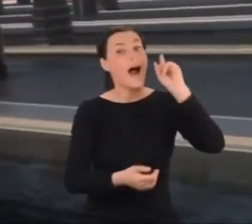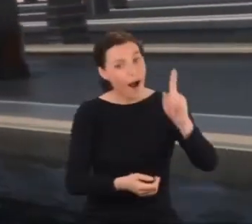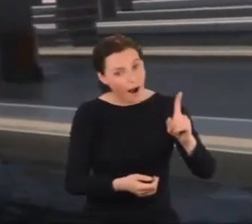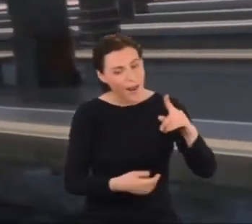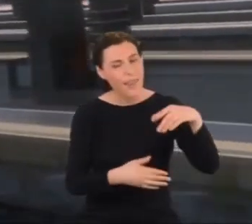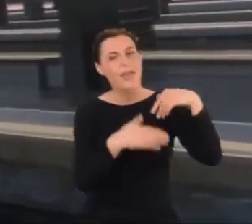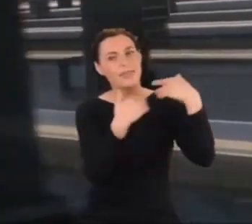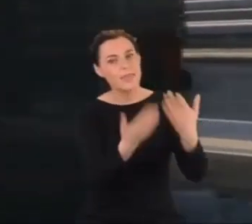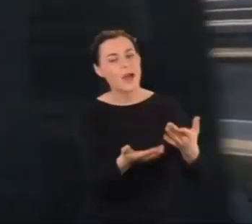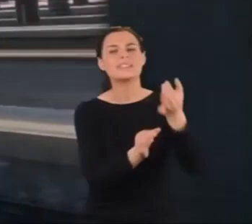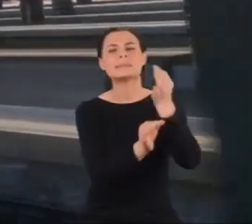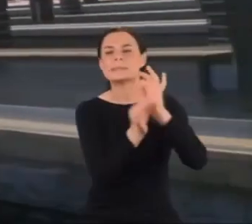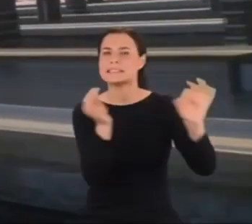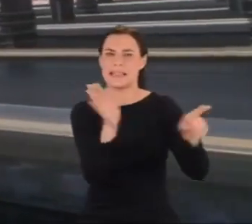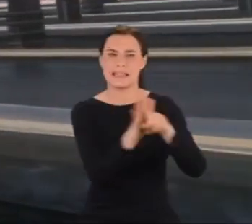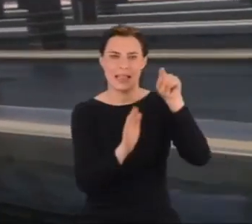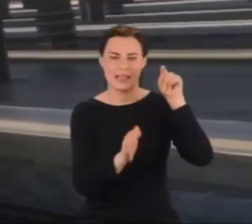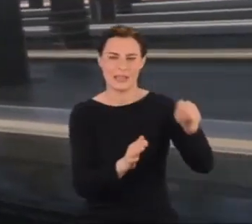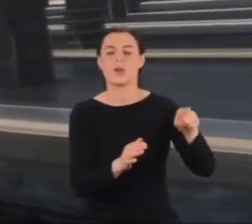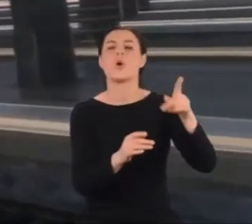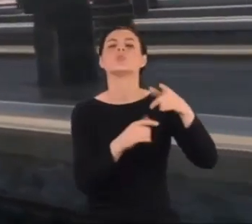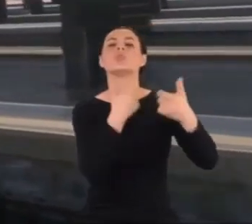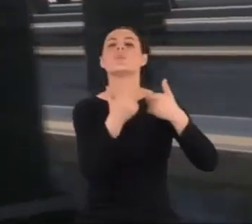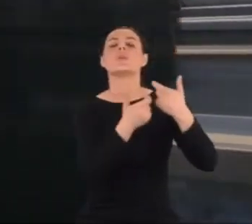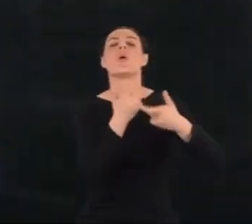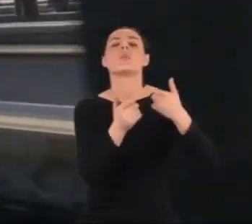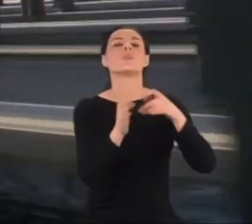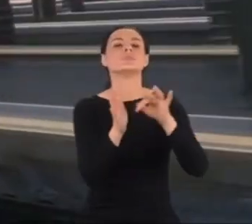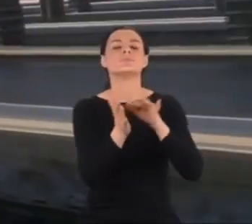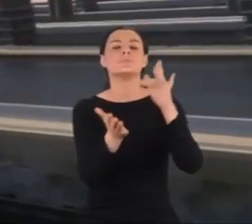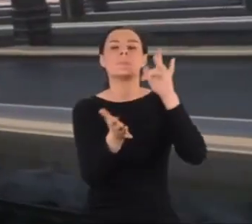specjalnie dla niego stworzono stanowisko w Neapolu.